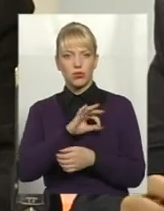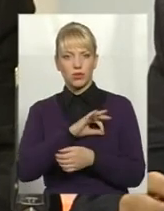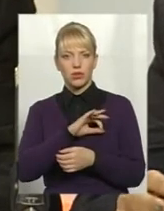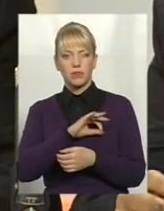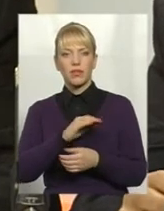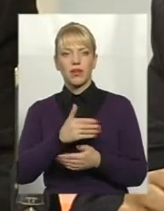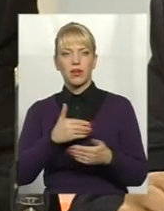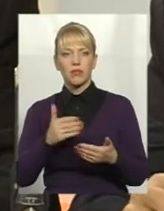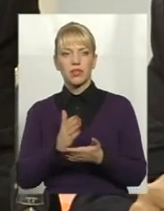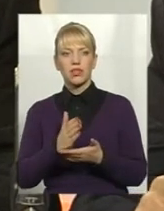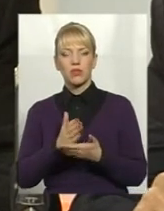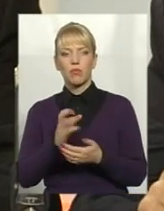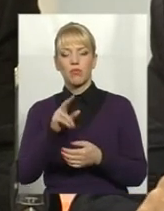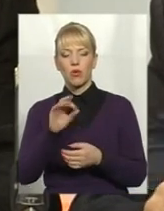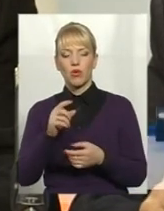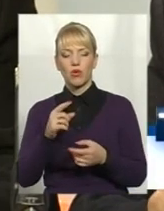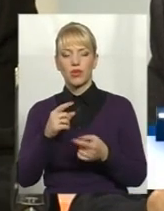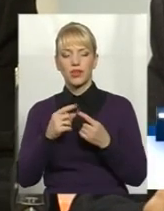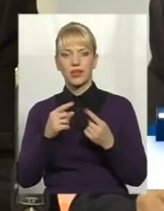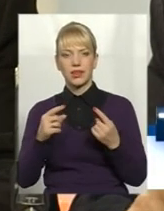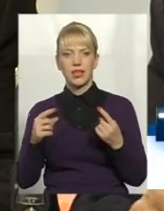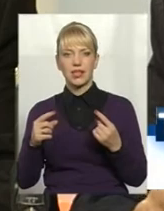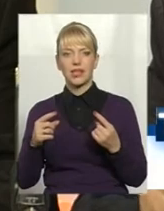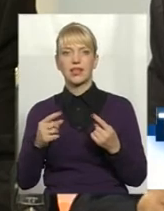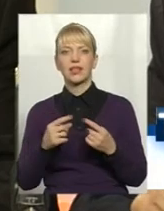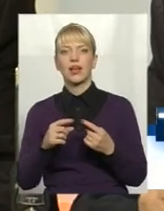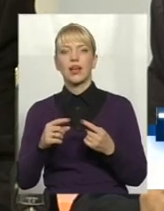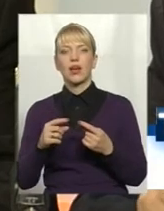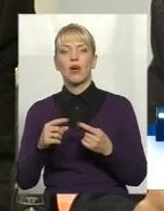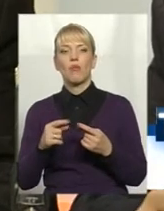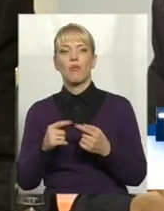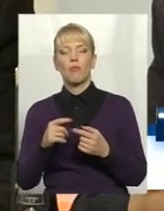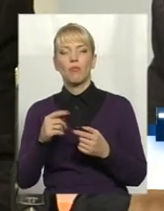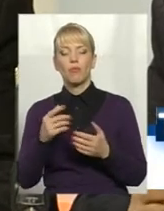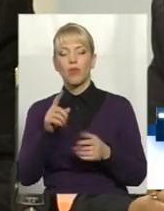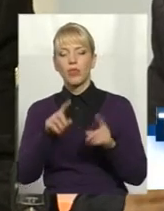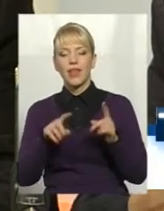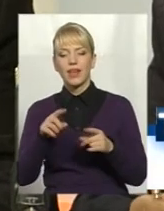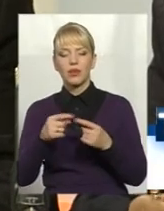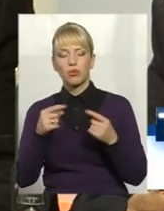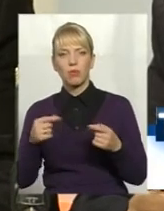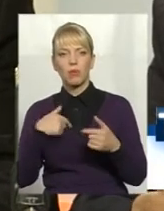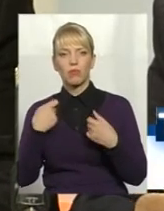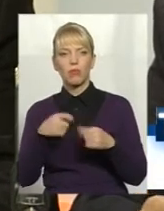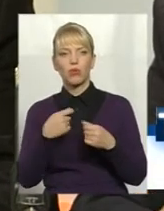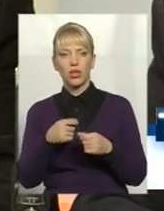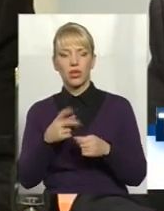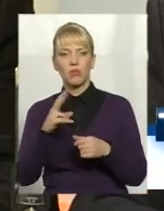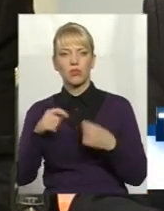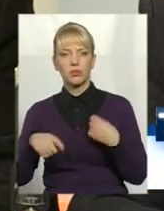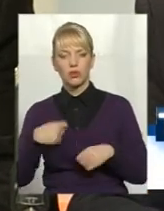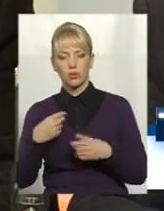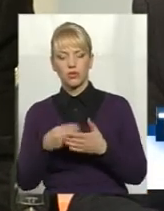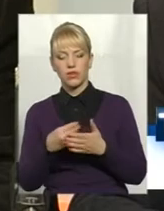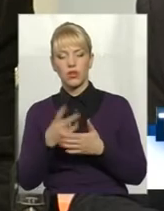я б сказав, деякі продукції продаємо по звитковій ціні. Але нам потрібно завоювати ринок, показати, що ми можемо виготовлювати.